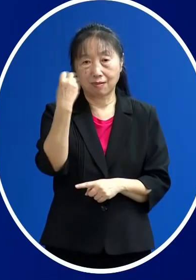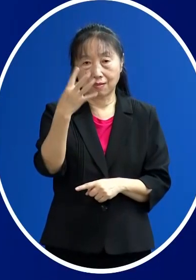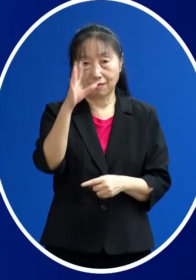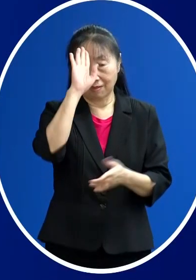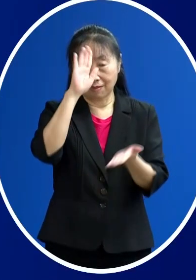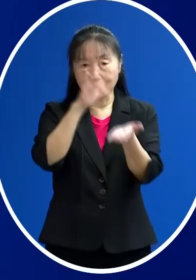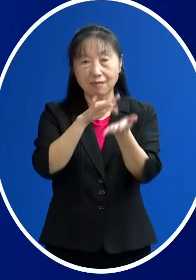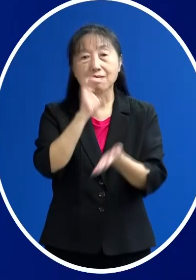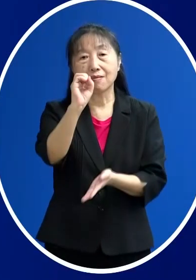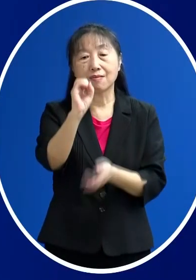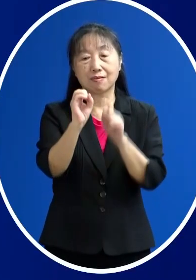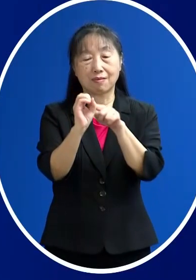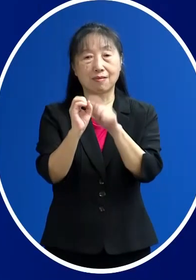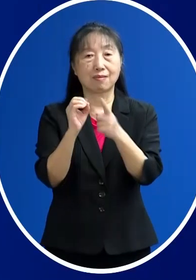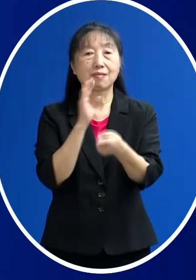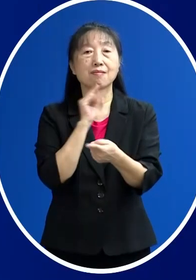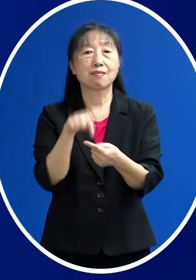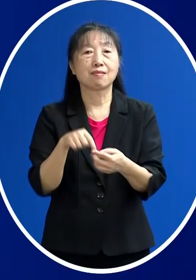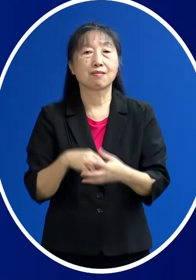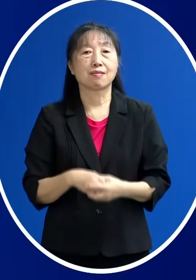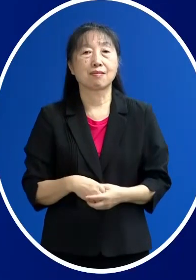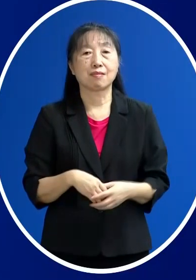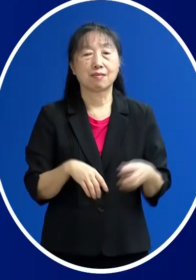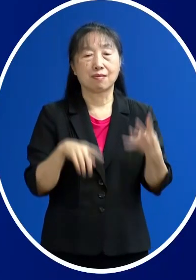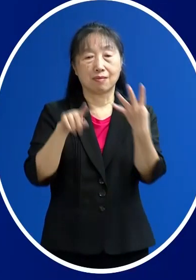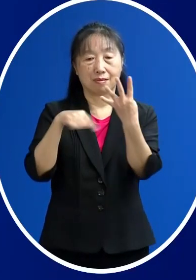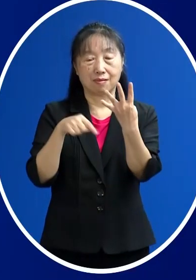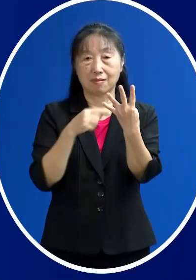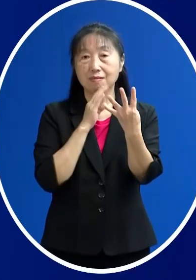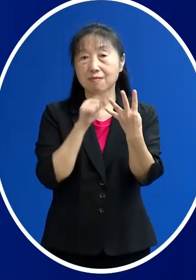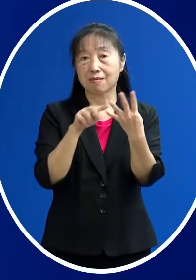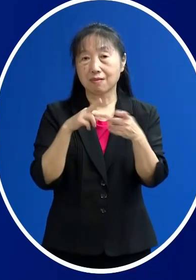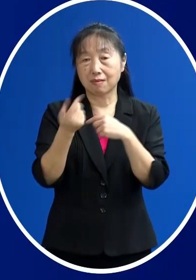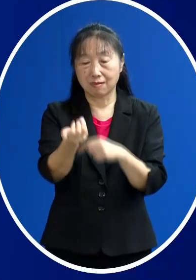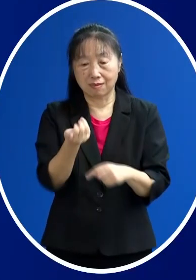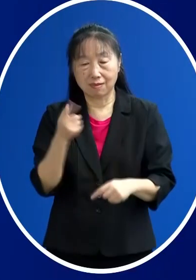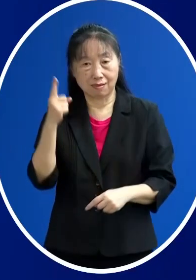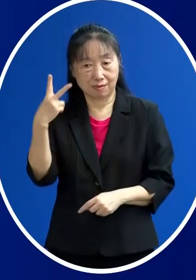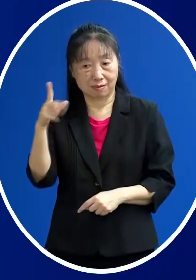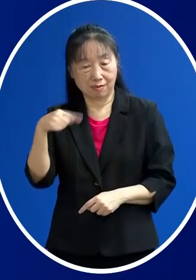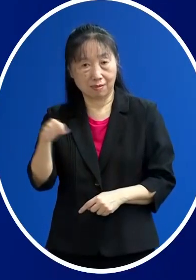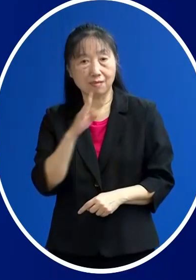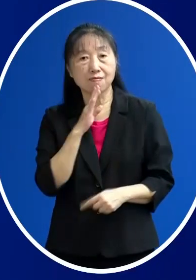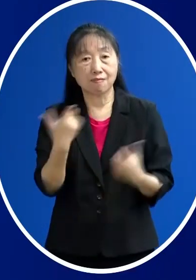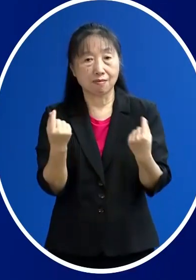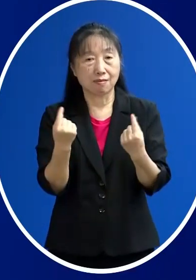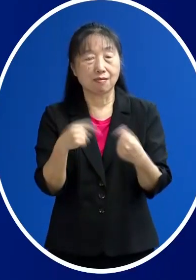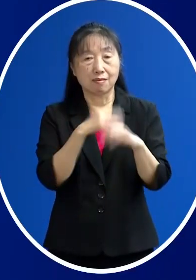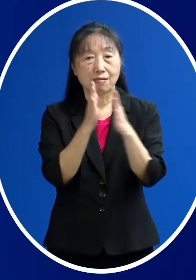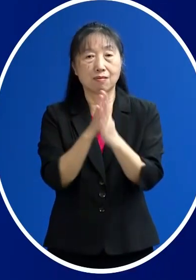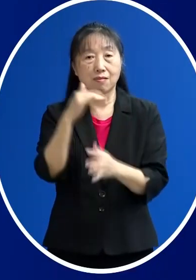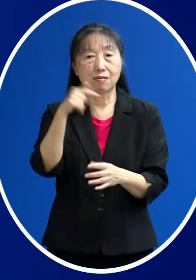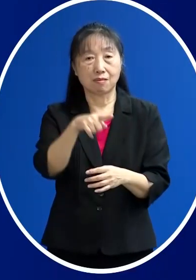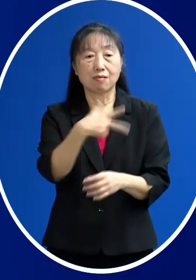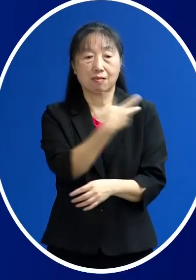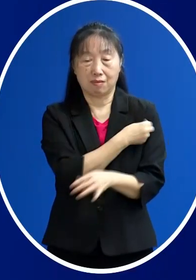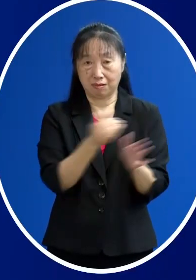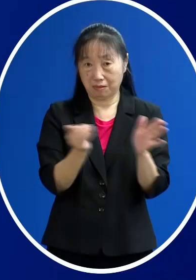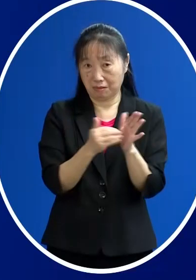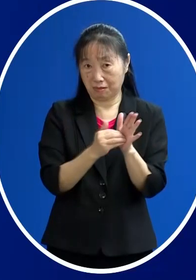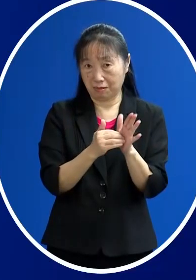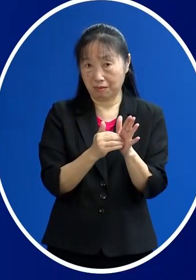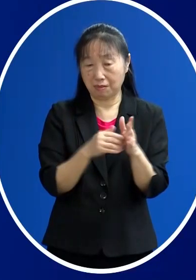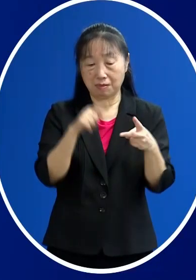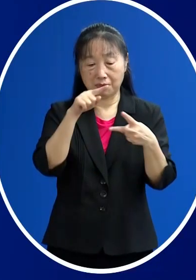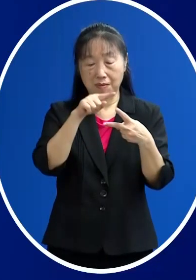境外入病例 那這4例跟先前的12例其實也都一樣 都是屬於突破性感染都曾經